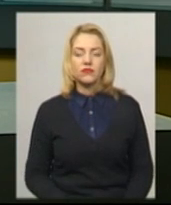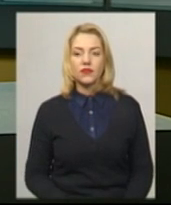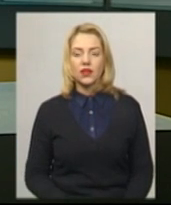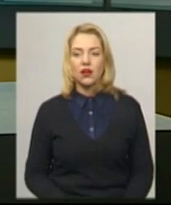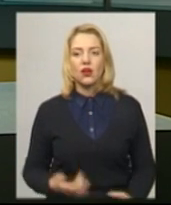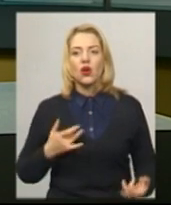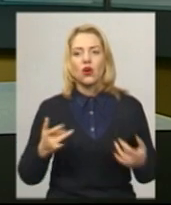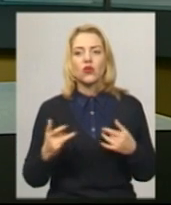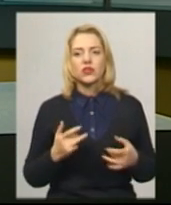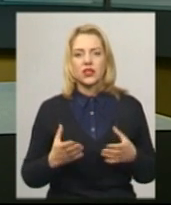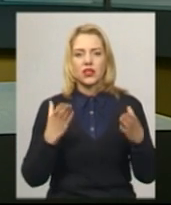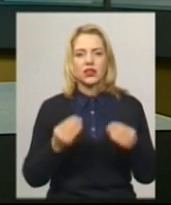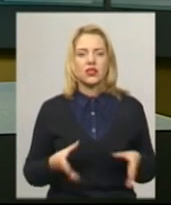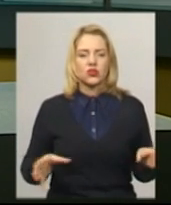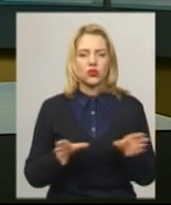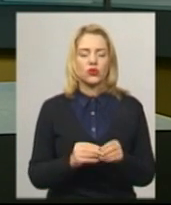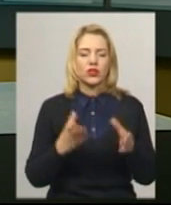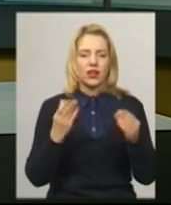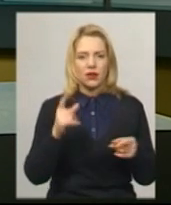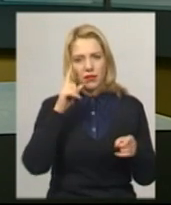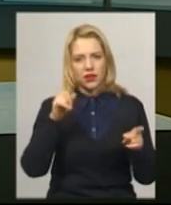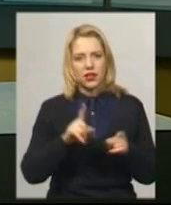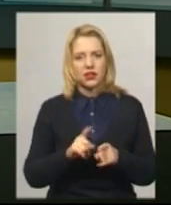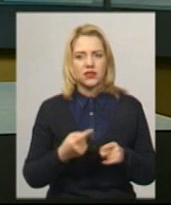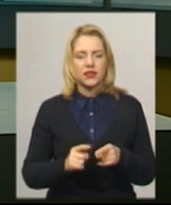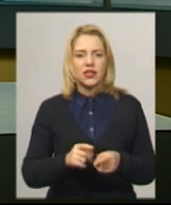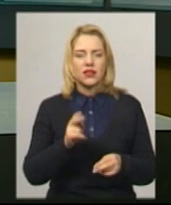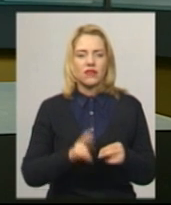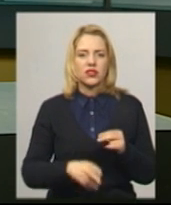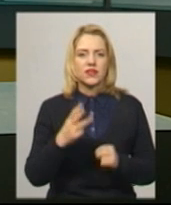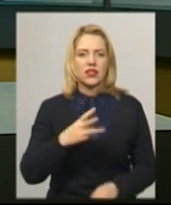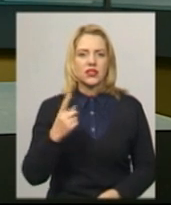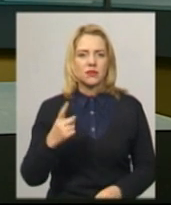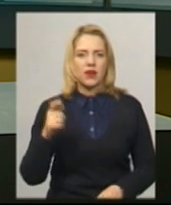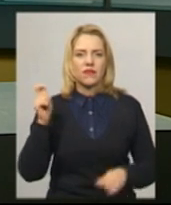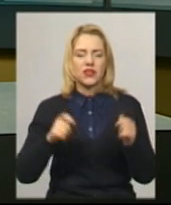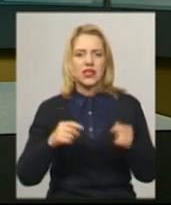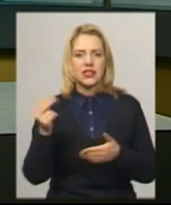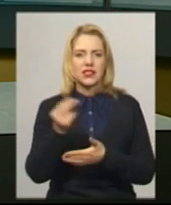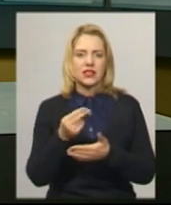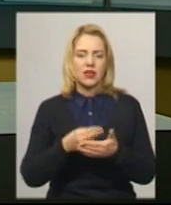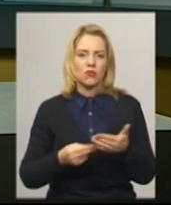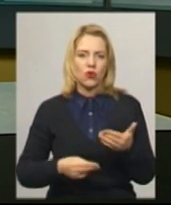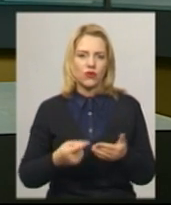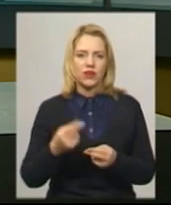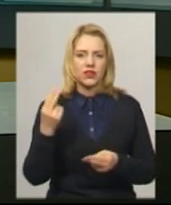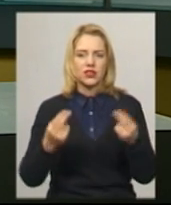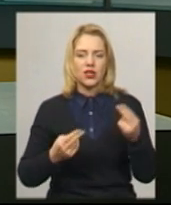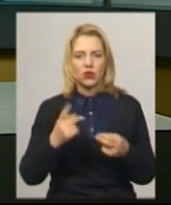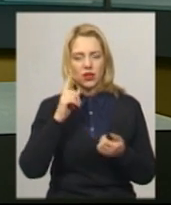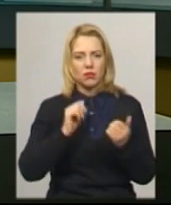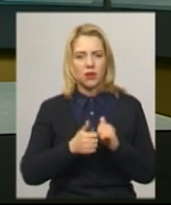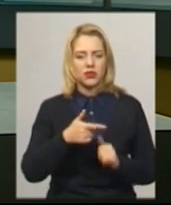Концертом День з Луки – це бретерства. День завершився сьогодні 31-й фестиваль зимові візерунки пам'яті Юрія Гурєєва.